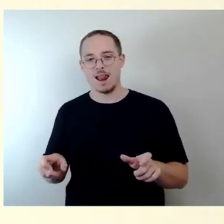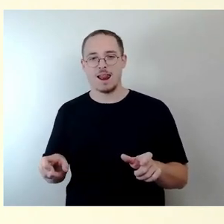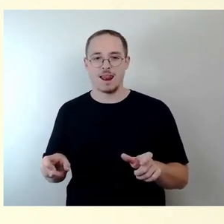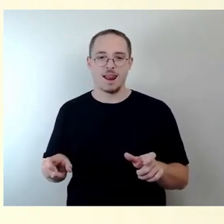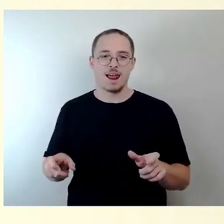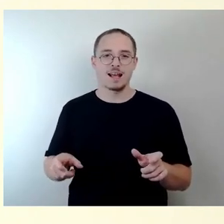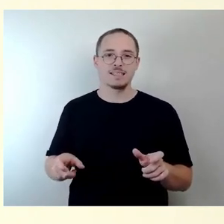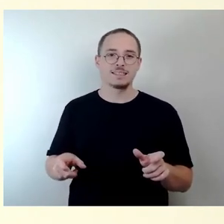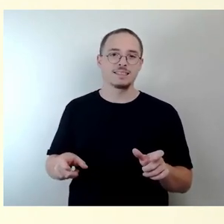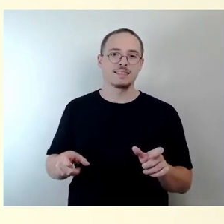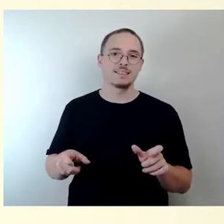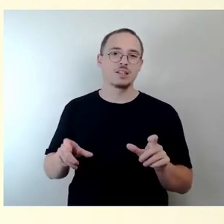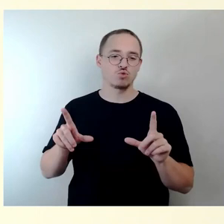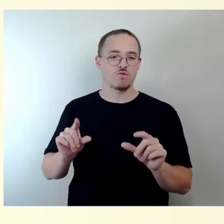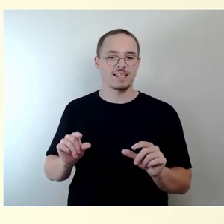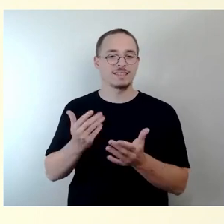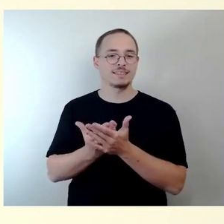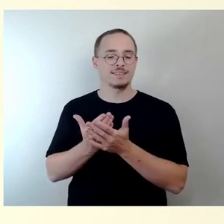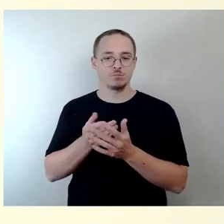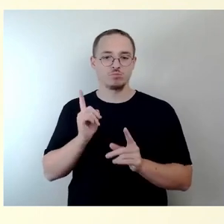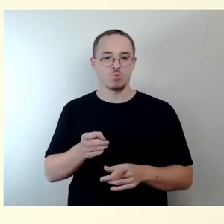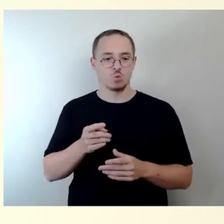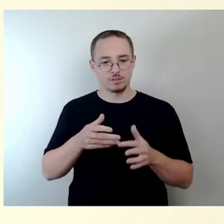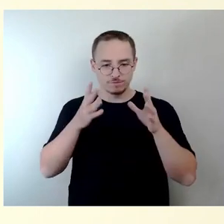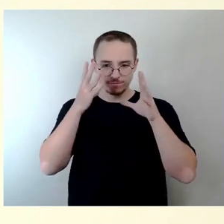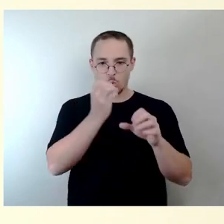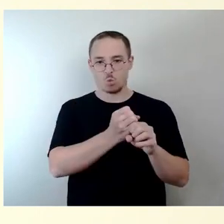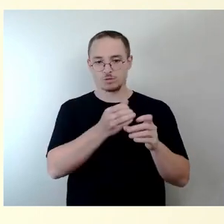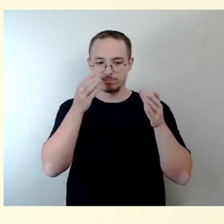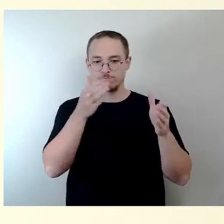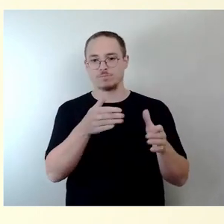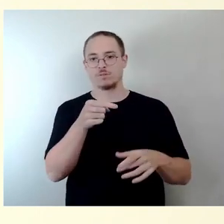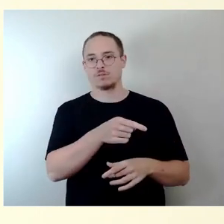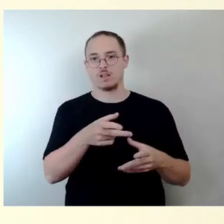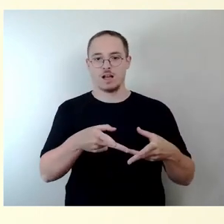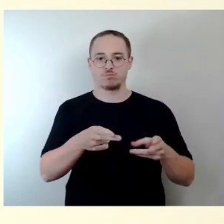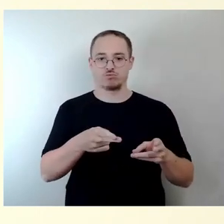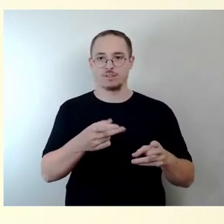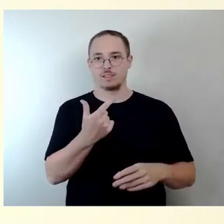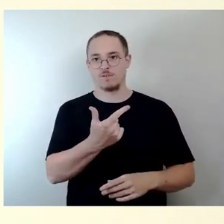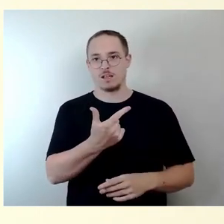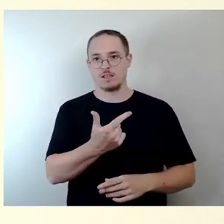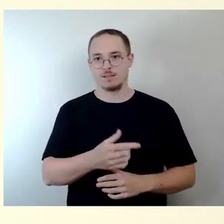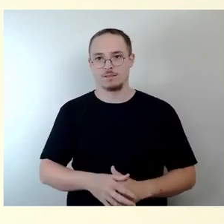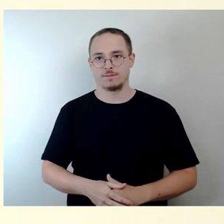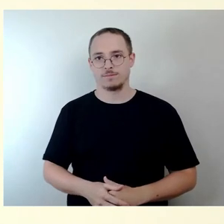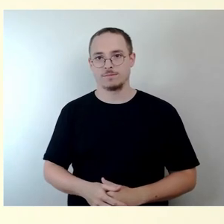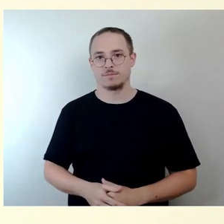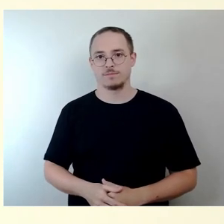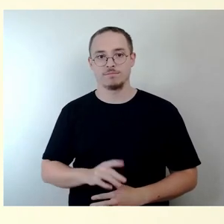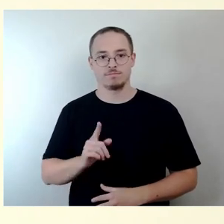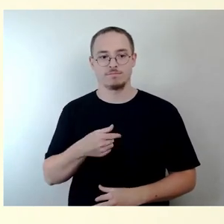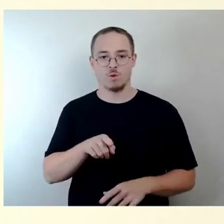Abschnitt 2 uns fokussieren, aber hier natürlich auch auf Basis dann des Stadtratsbeschlusses von 2008